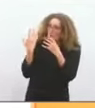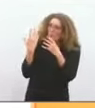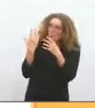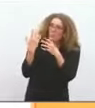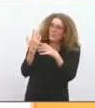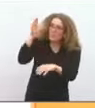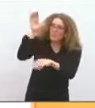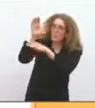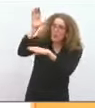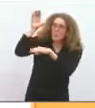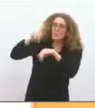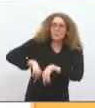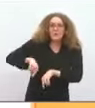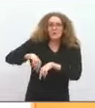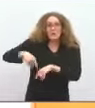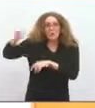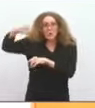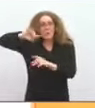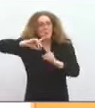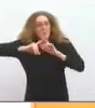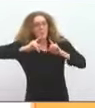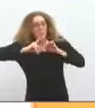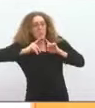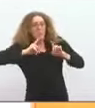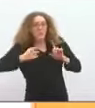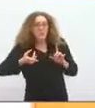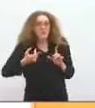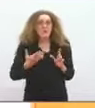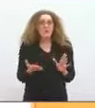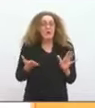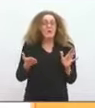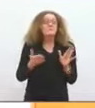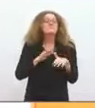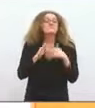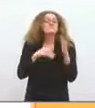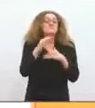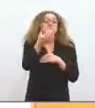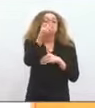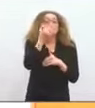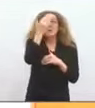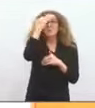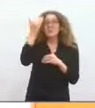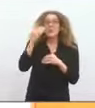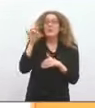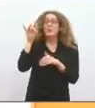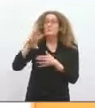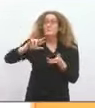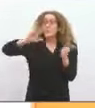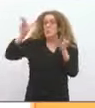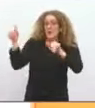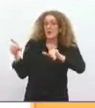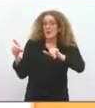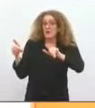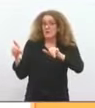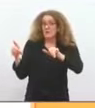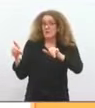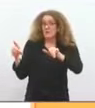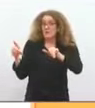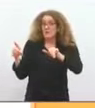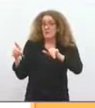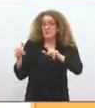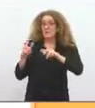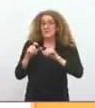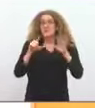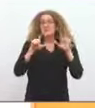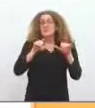Or, on m'a précisé que si on refusait de contractualiser, eh bien, 75%